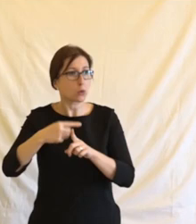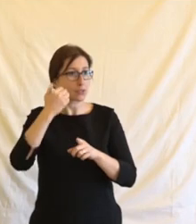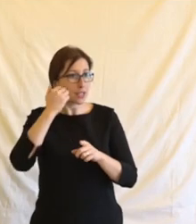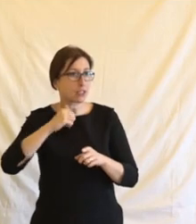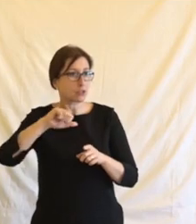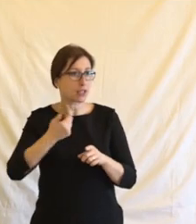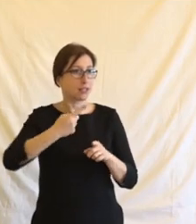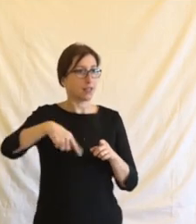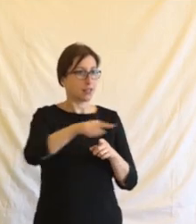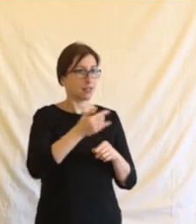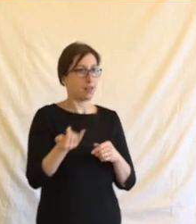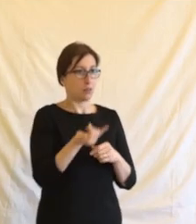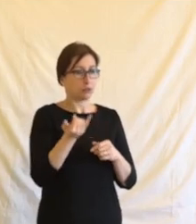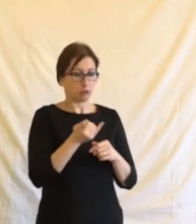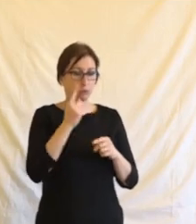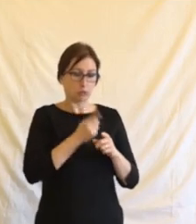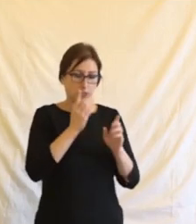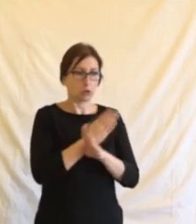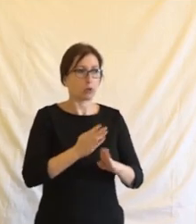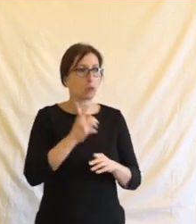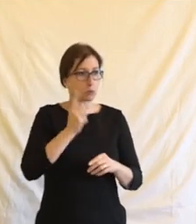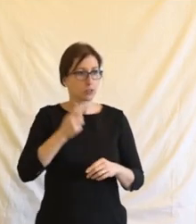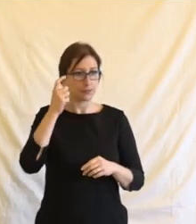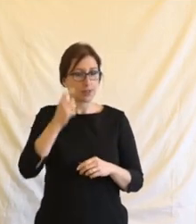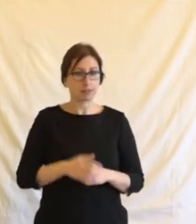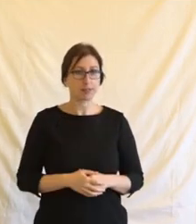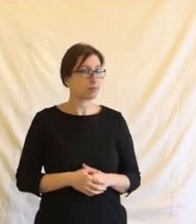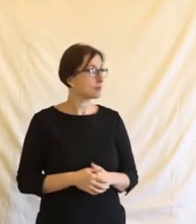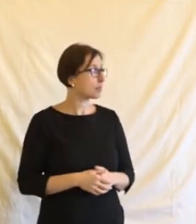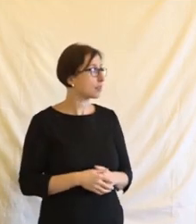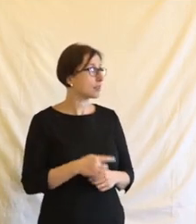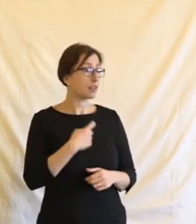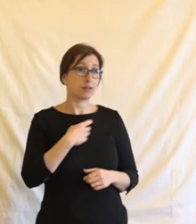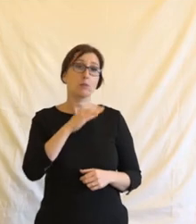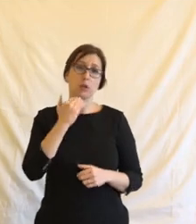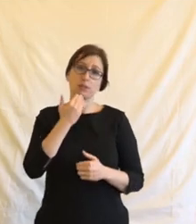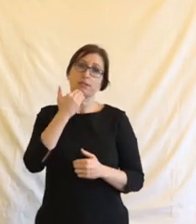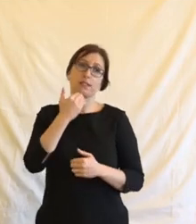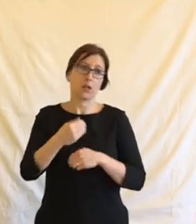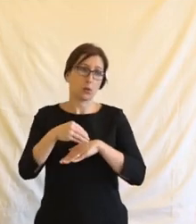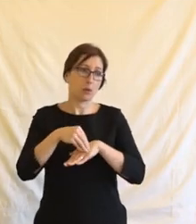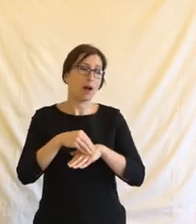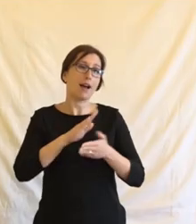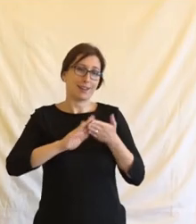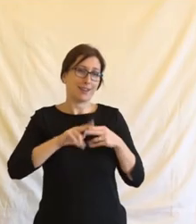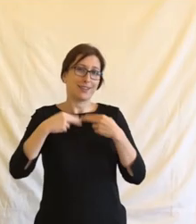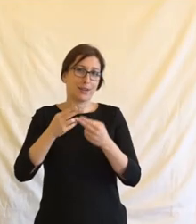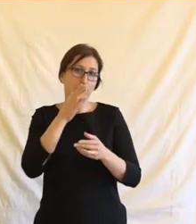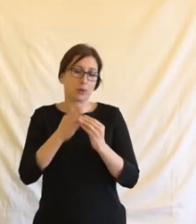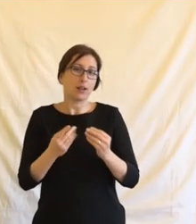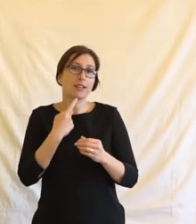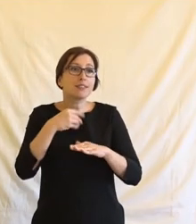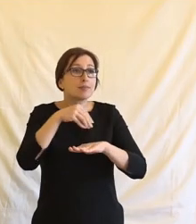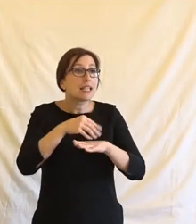na úrovni expertní. Jano, já jenom můžu říct, že vlastně děkuji moc za ten komentář a hned vás nechám, ale